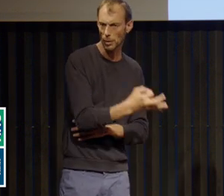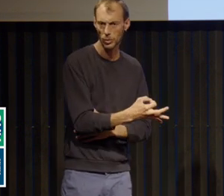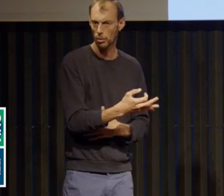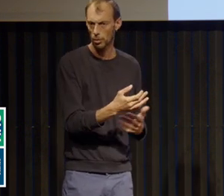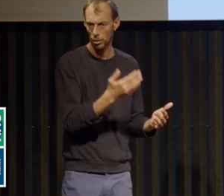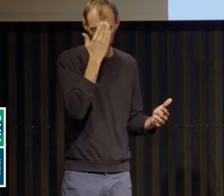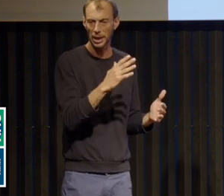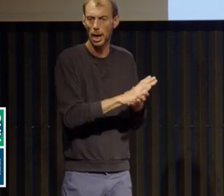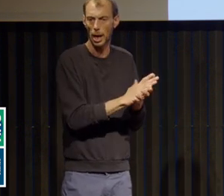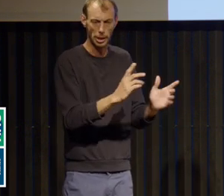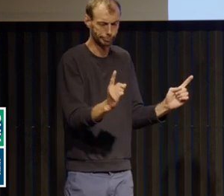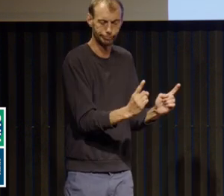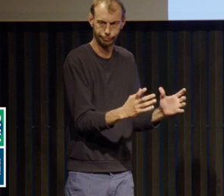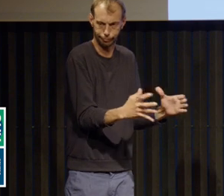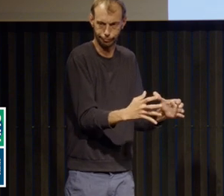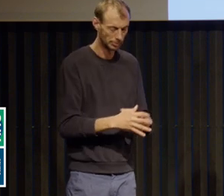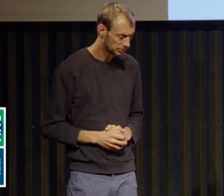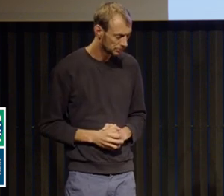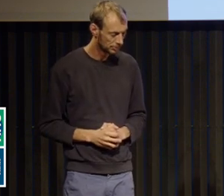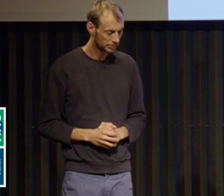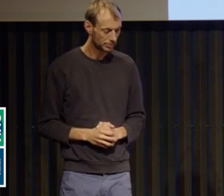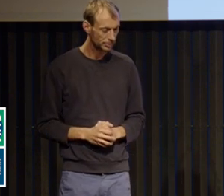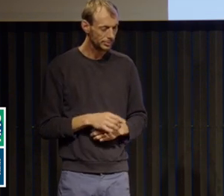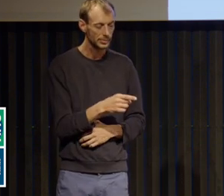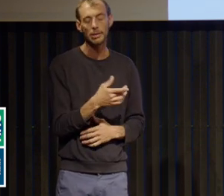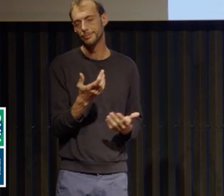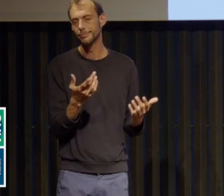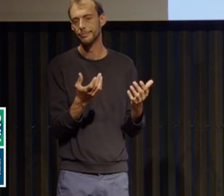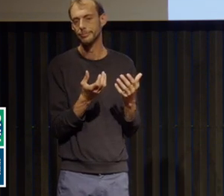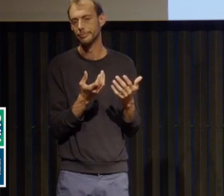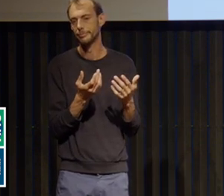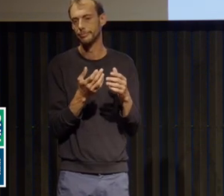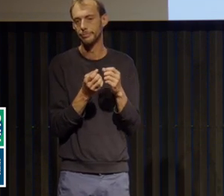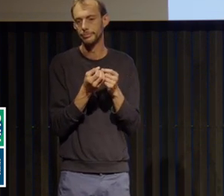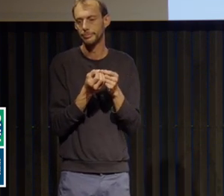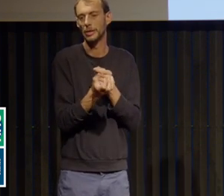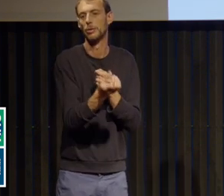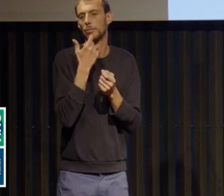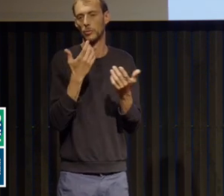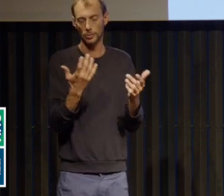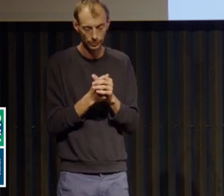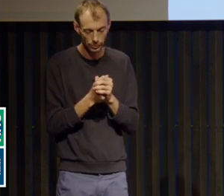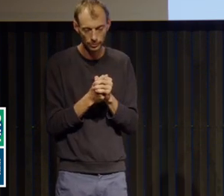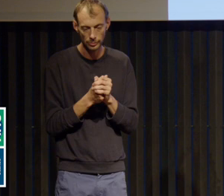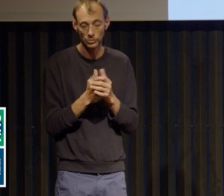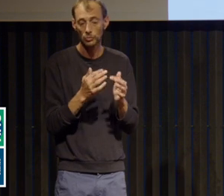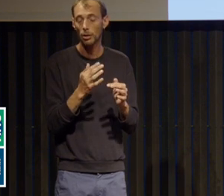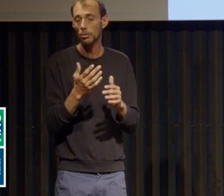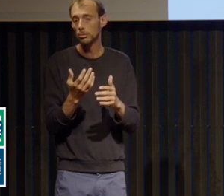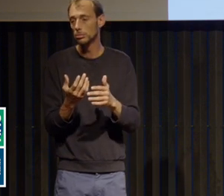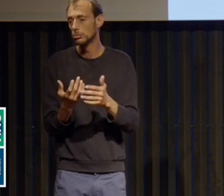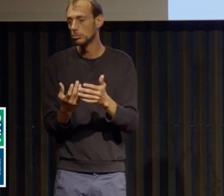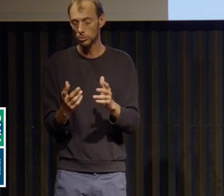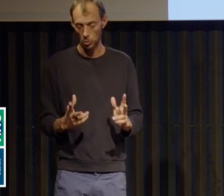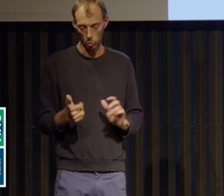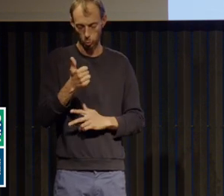Alors l'incidence, c'est-à-dire le nombre de maladies qui surviennent nouvellement sur une période